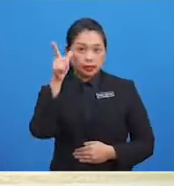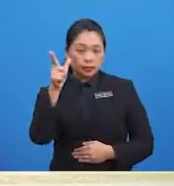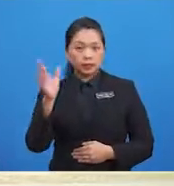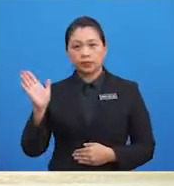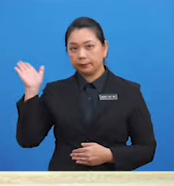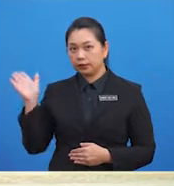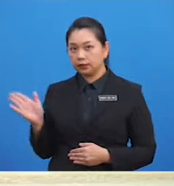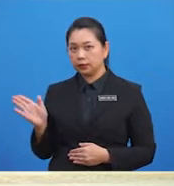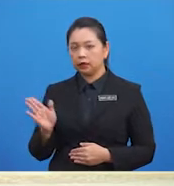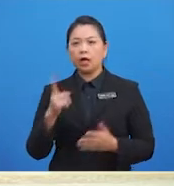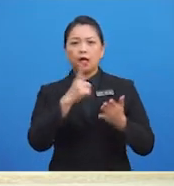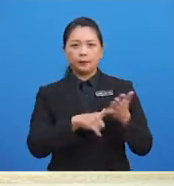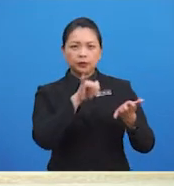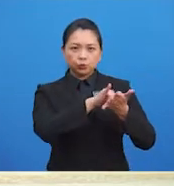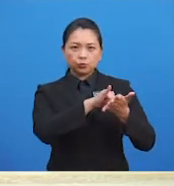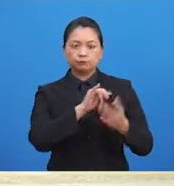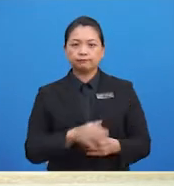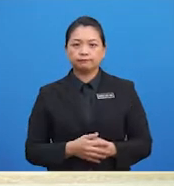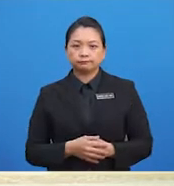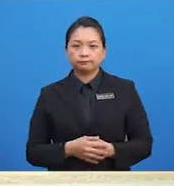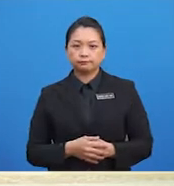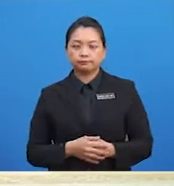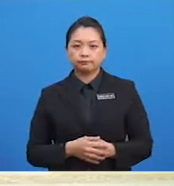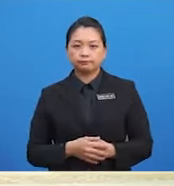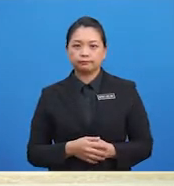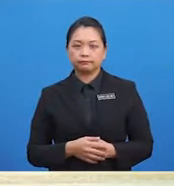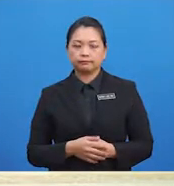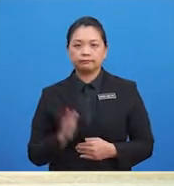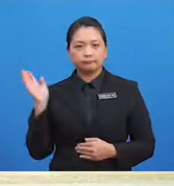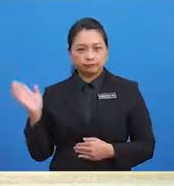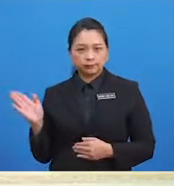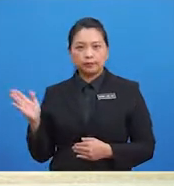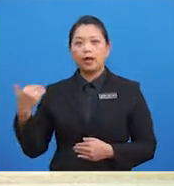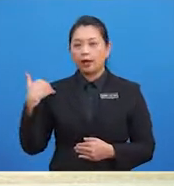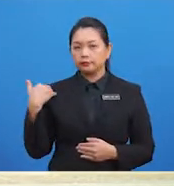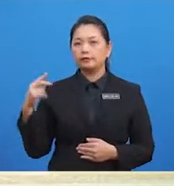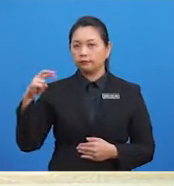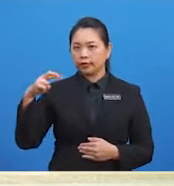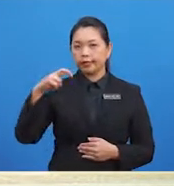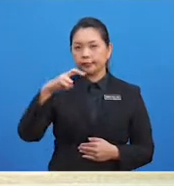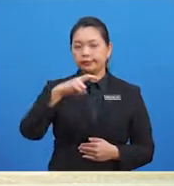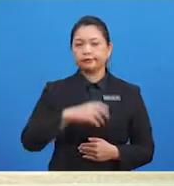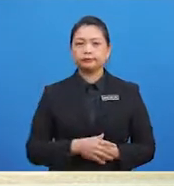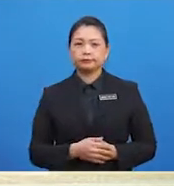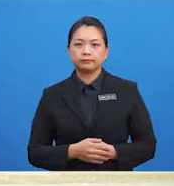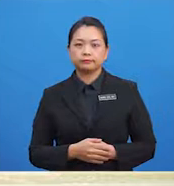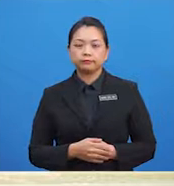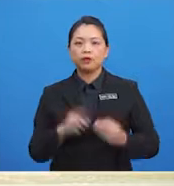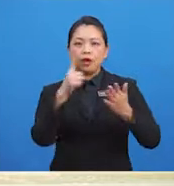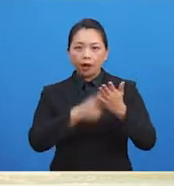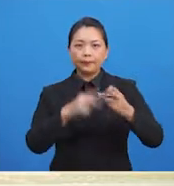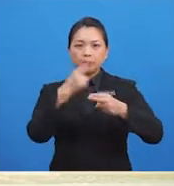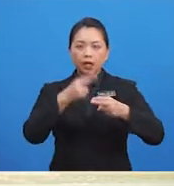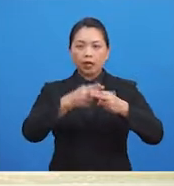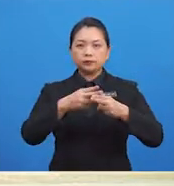gambar ini? Apa ini? Ini adalah virus Apakah nama